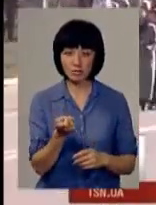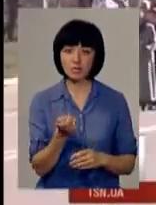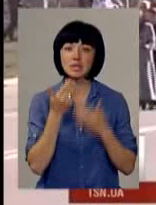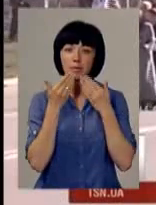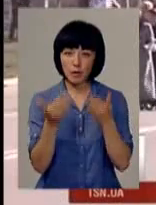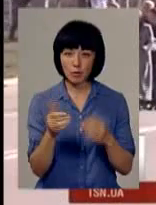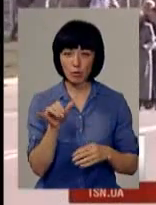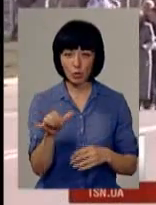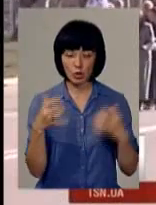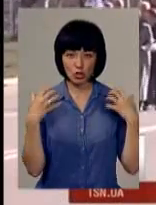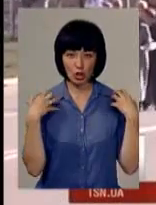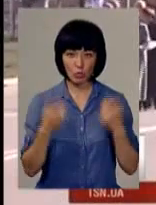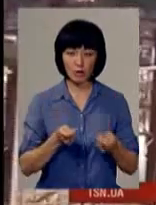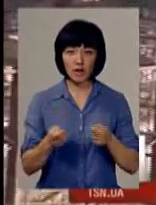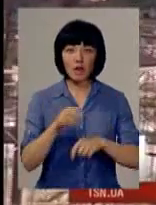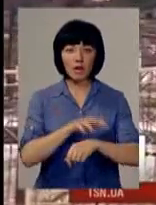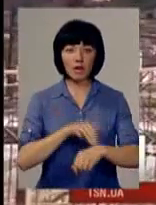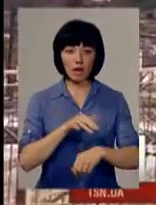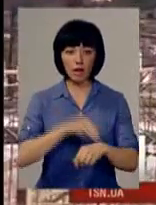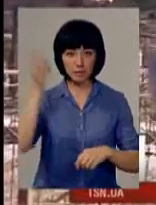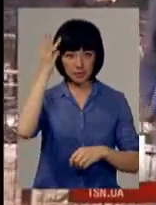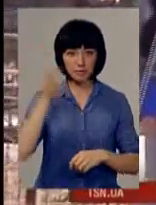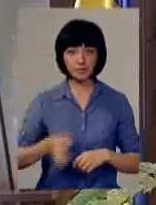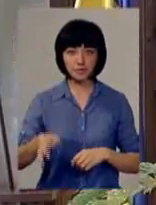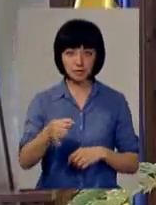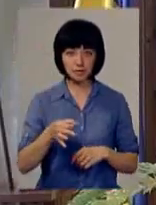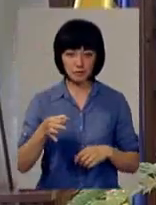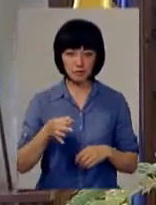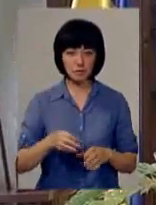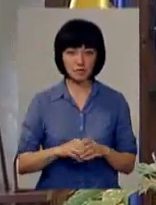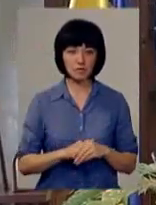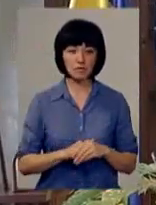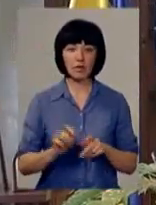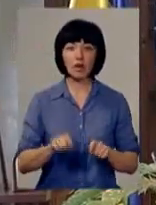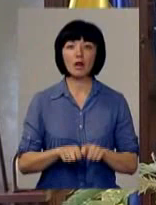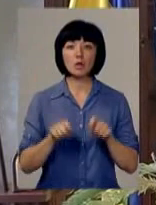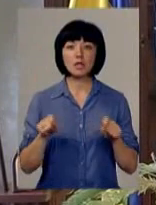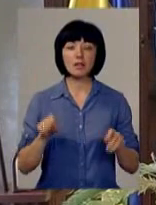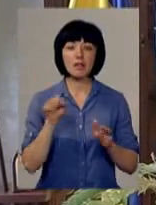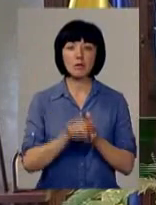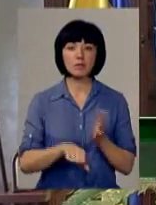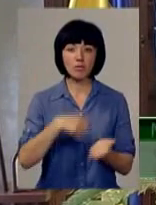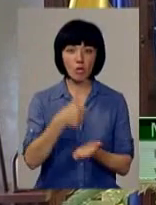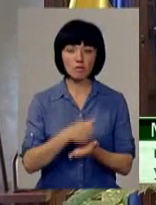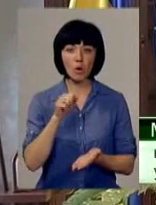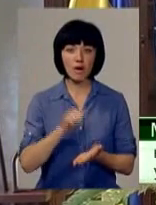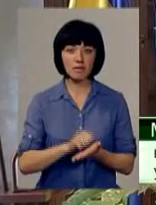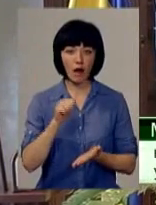Про це ми запитуємо у начальника управління МВС у Хмельницькій області. Розкриття вбивства головного редактора